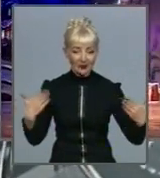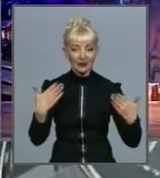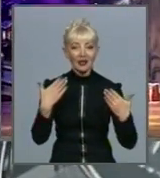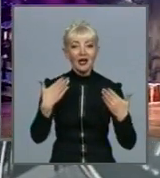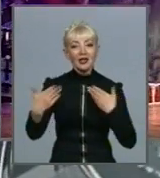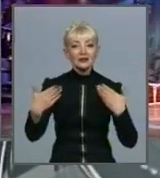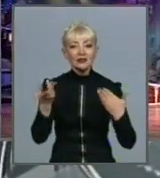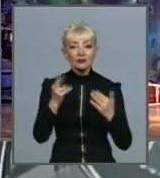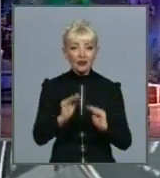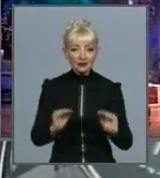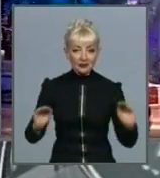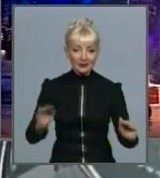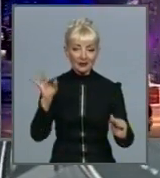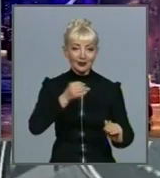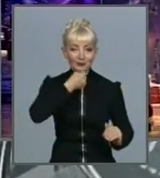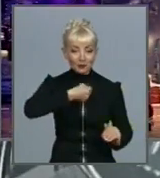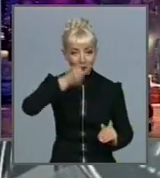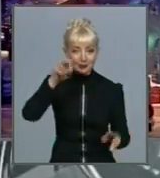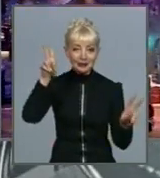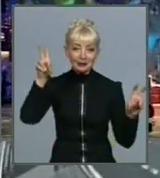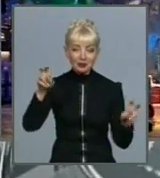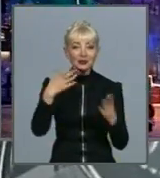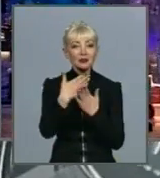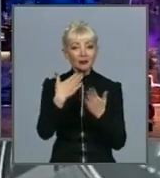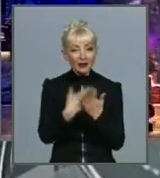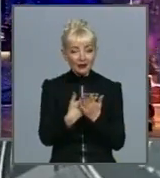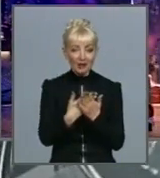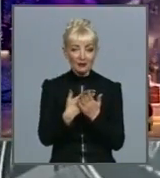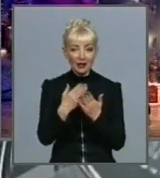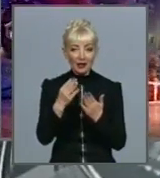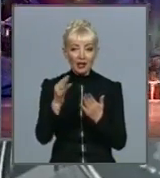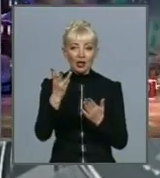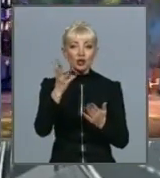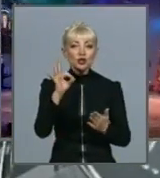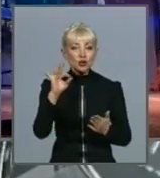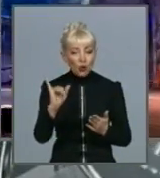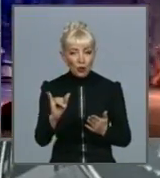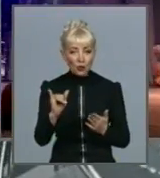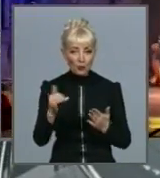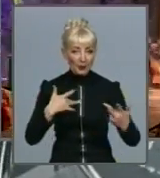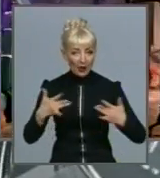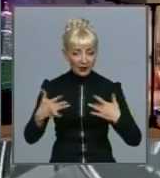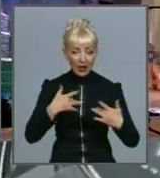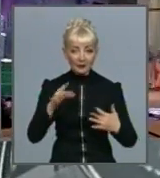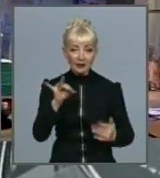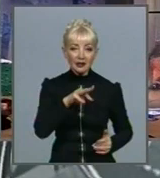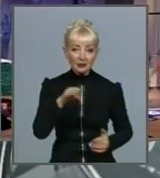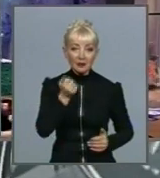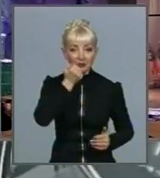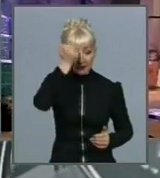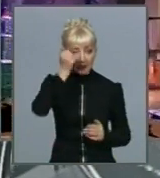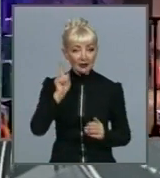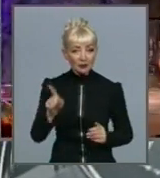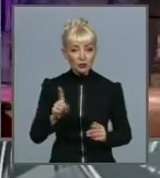для дорослих, тематичні програми, інтерактивні програми, шоу-програми. Ми завдяки тому, що зараз маємо